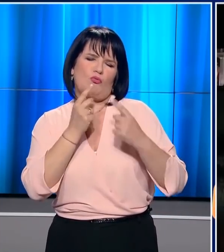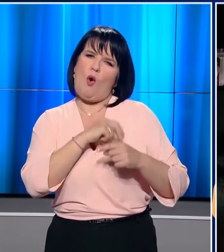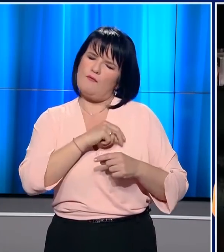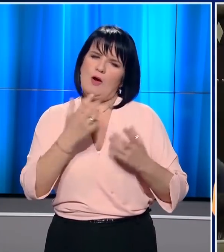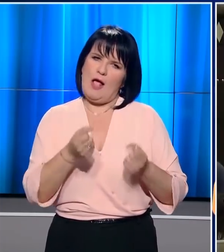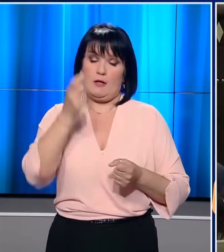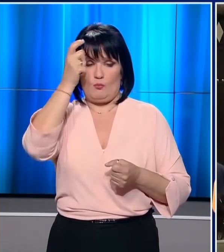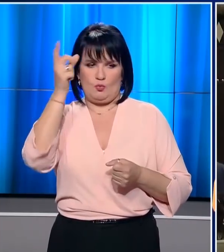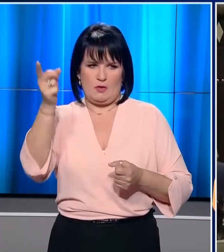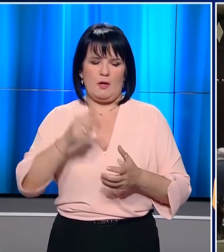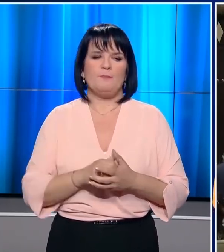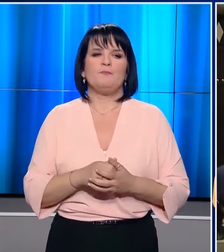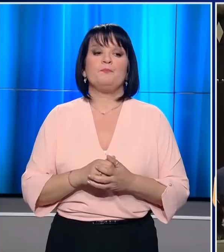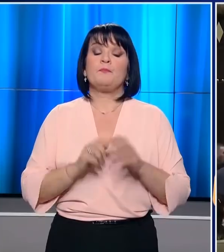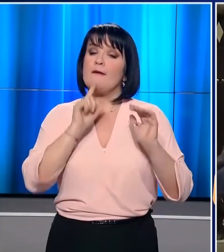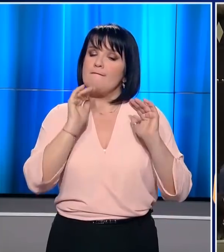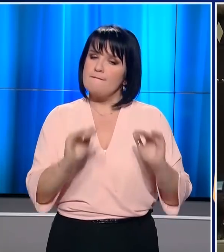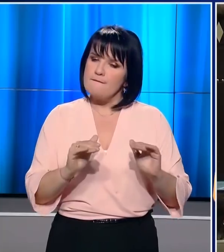Ο Ταβούς